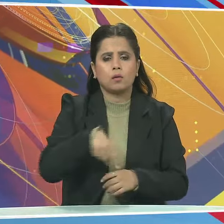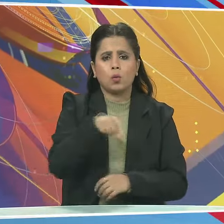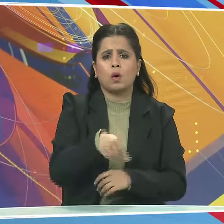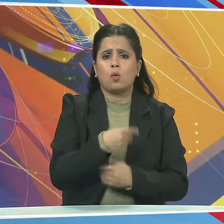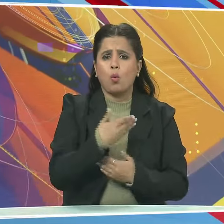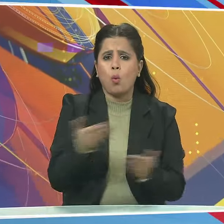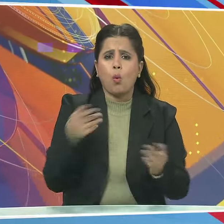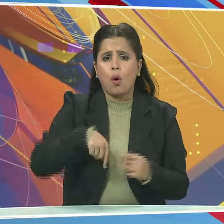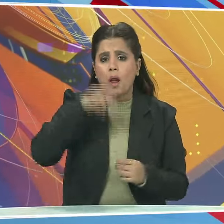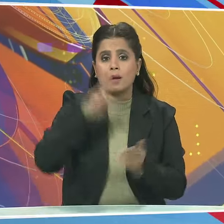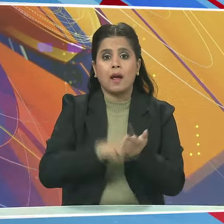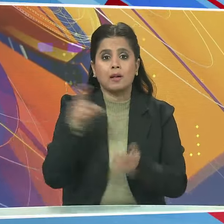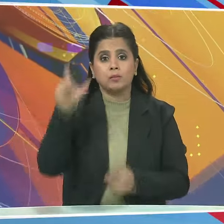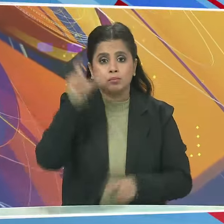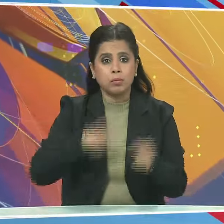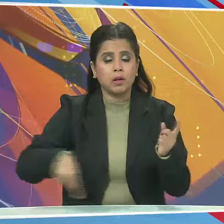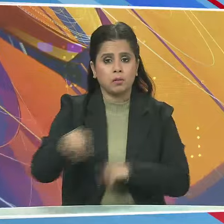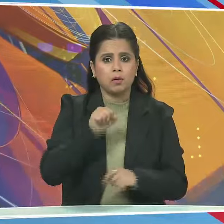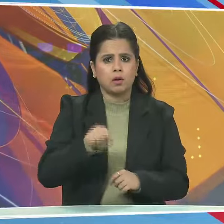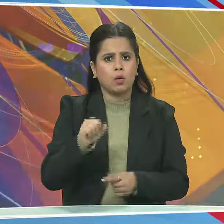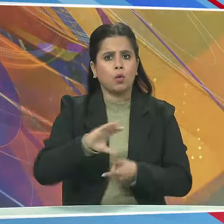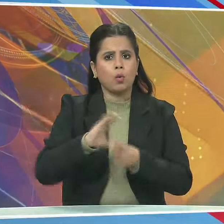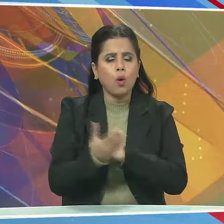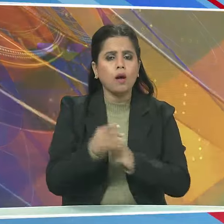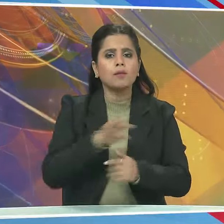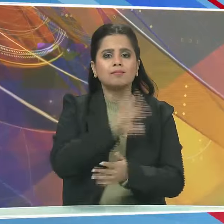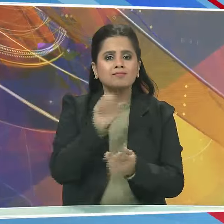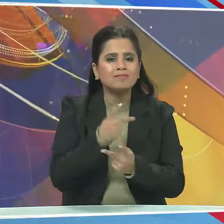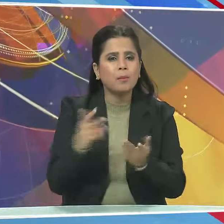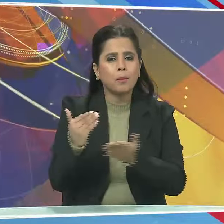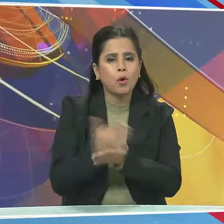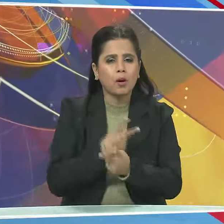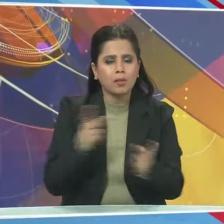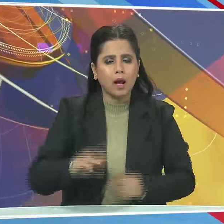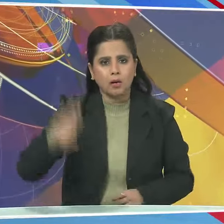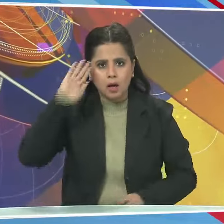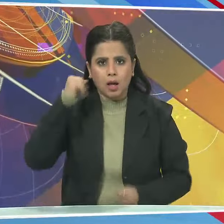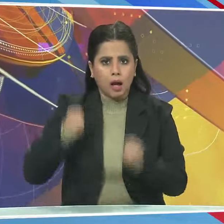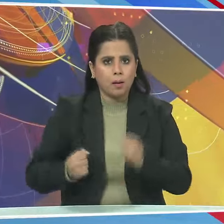देश भर के NCC कैड़िटों ने सांस्कृतिक कारेक्रम पेश किया